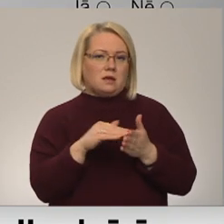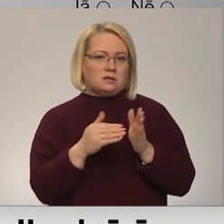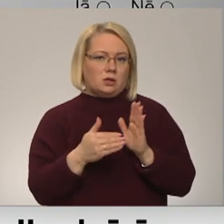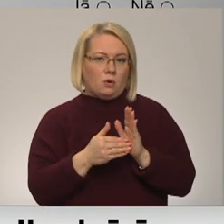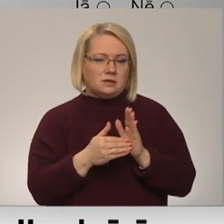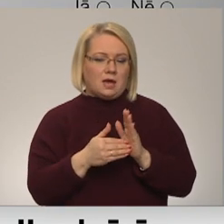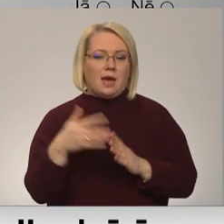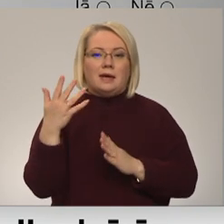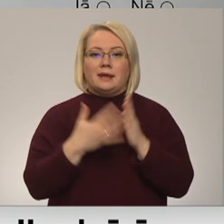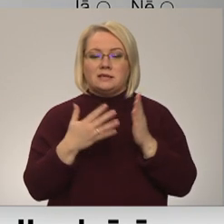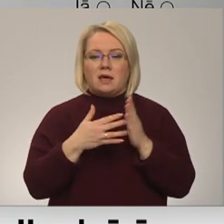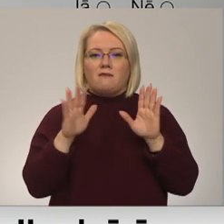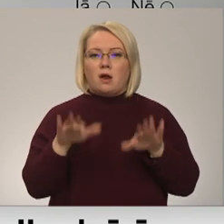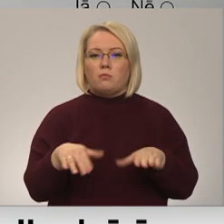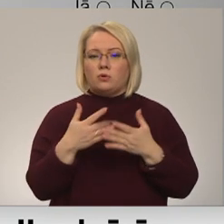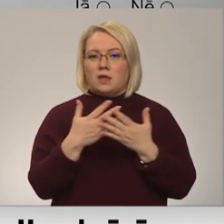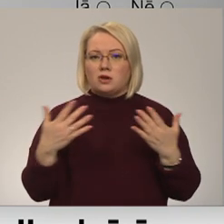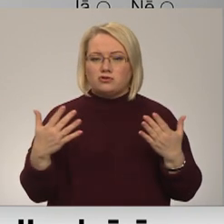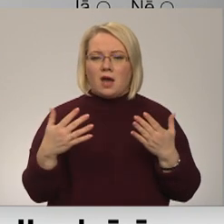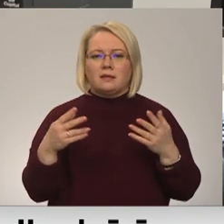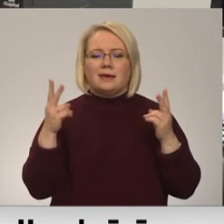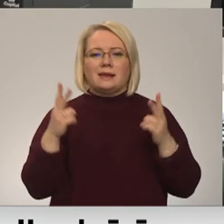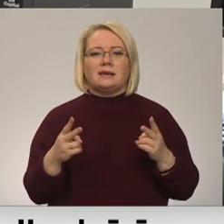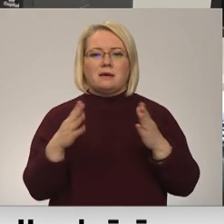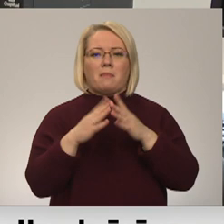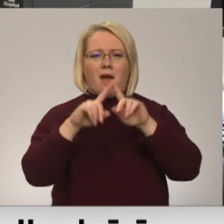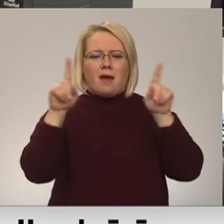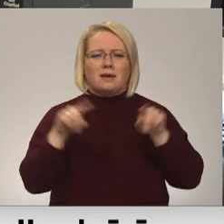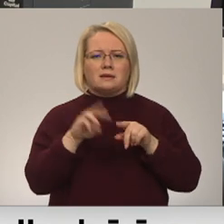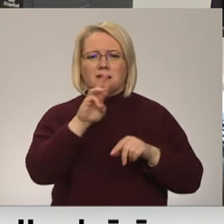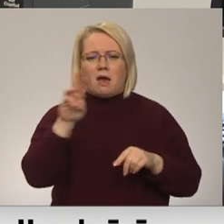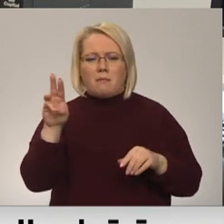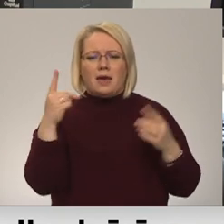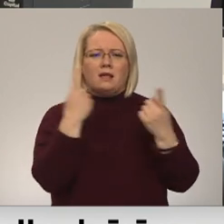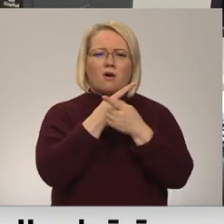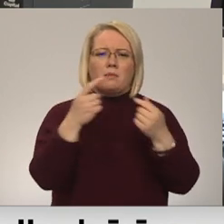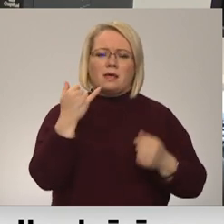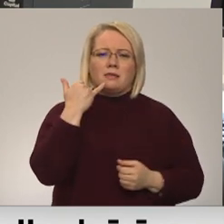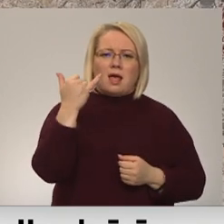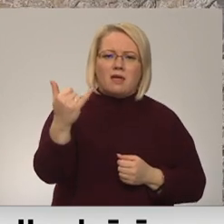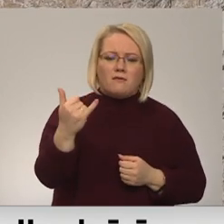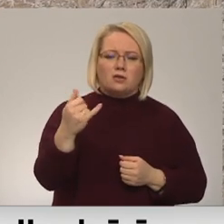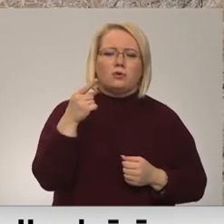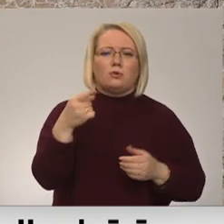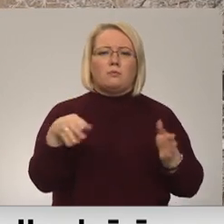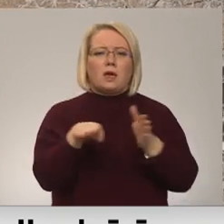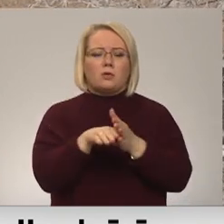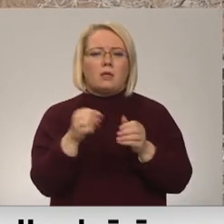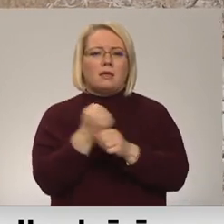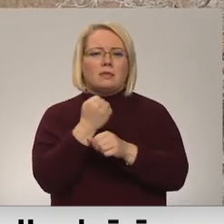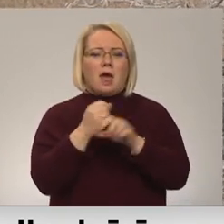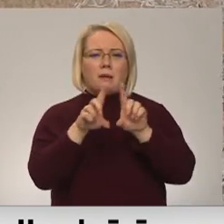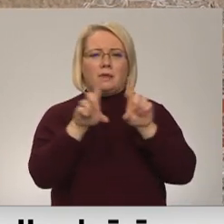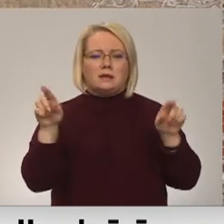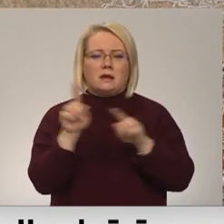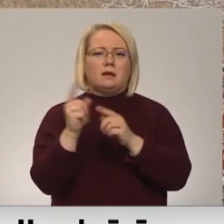Risinājumi varētu būt dažādi. Krīzes mājaslapa, informatīvais celdurunis, tos piedaloties darbnīcās apzināja arī